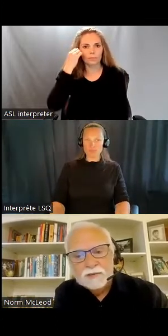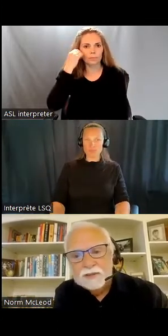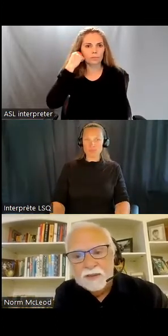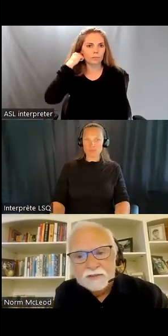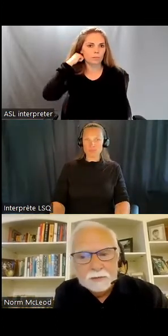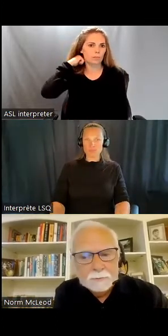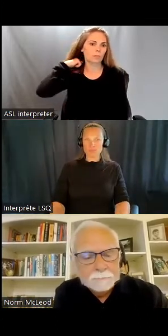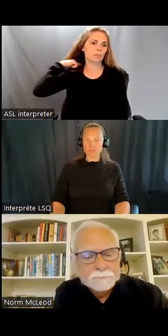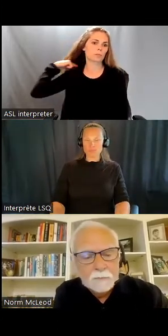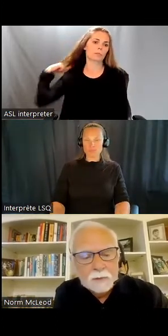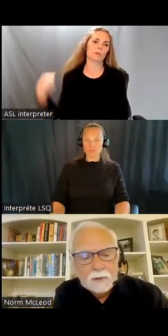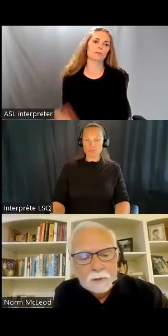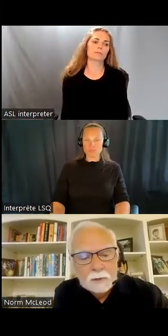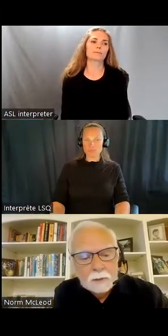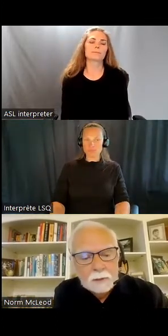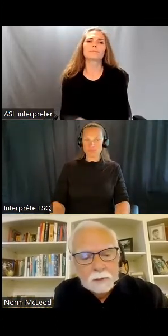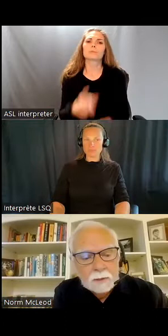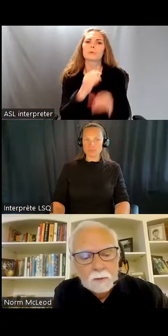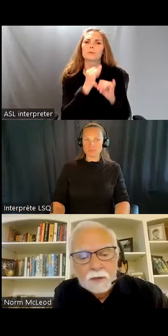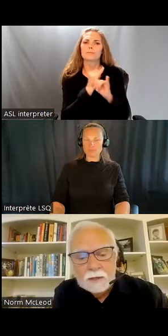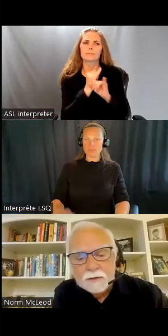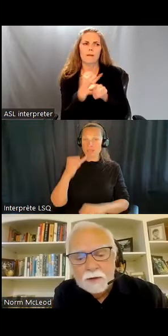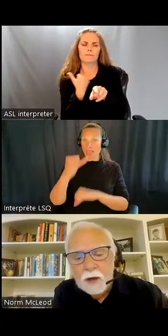Donc, pourquoi est-ce que les institutions existent?